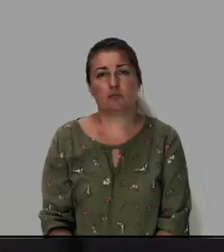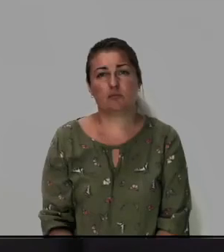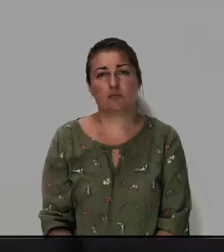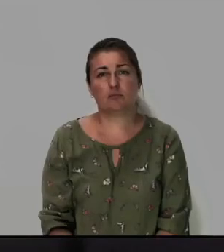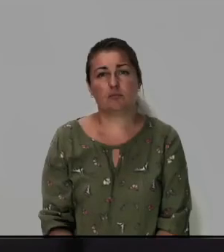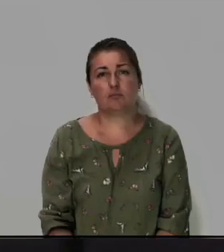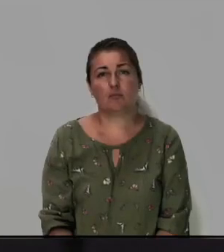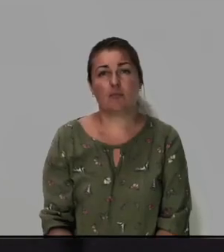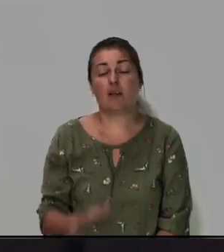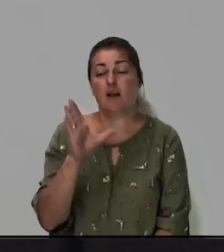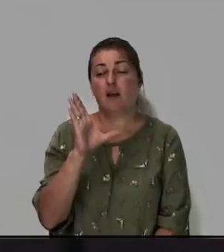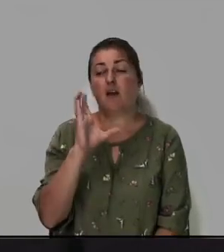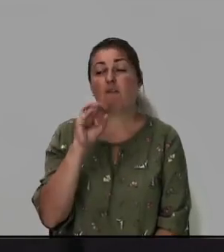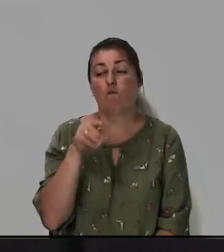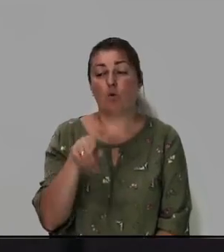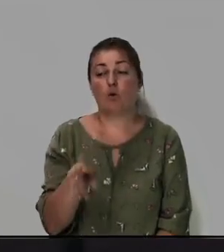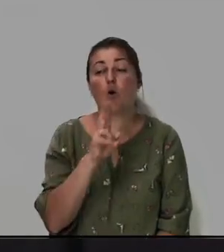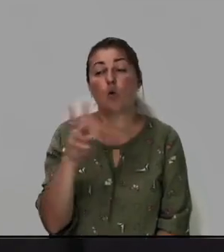и вот кто-то узнал